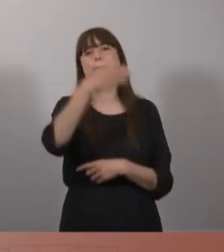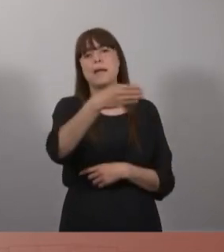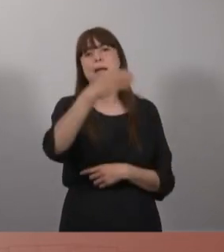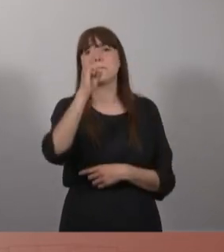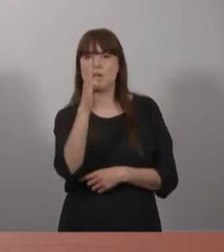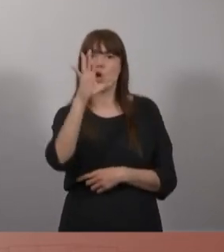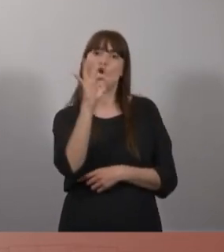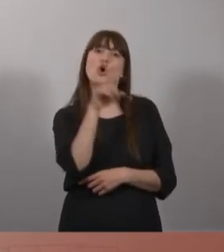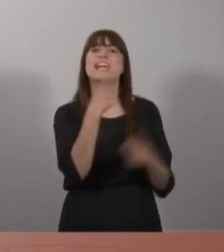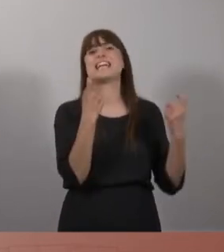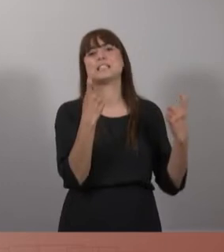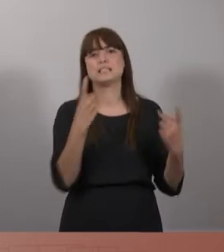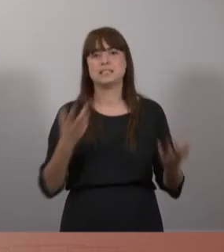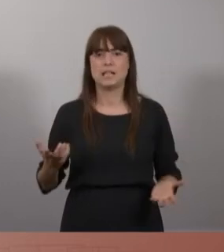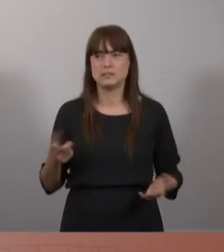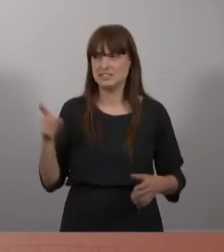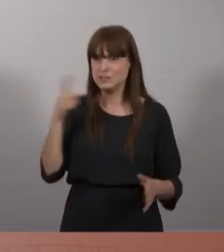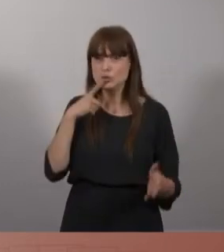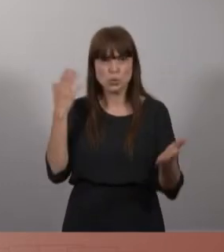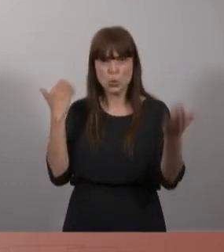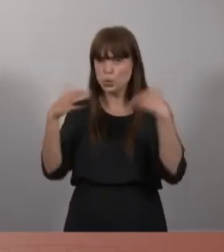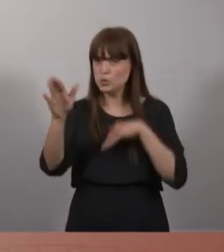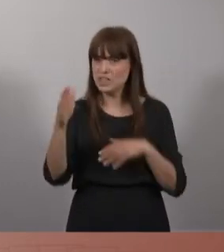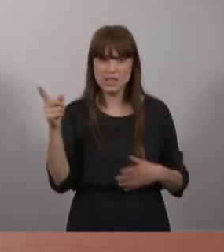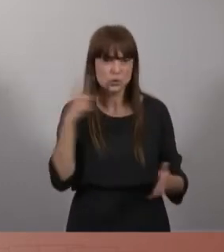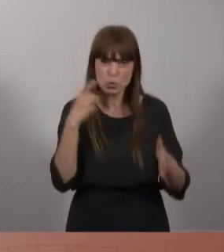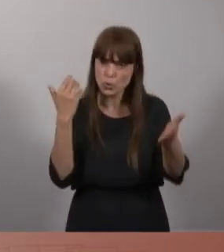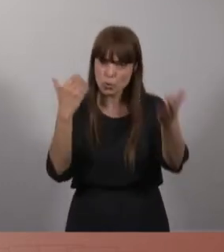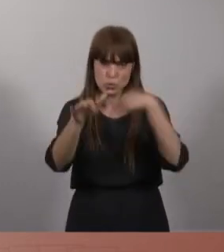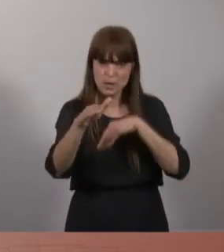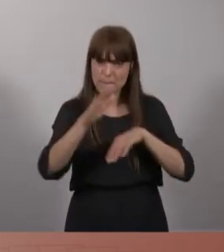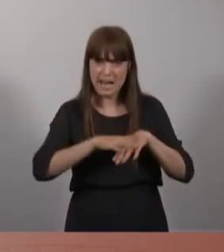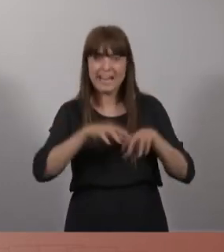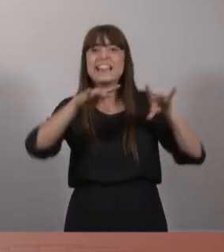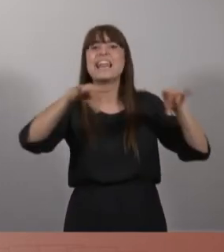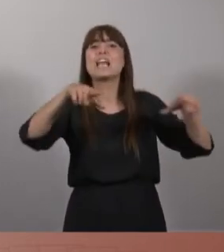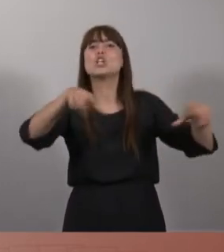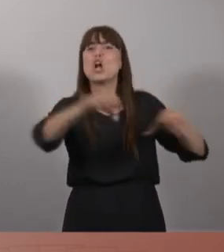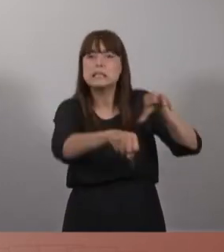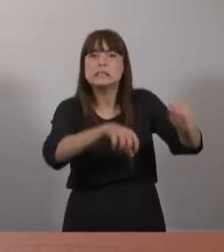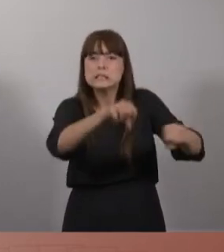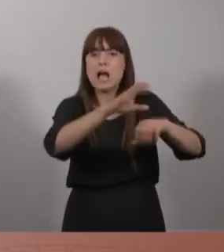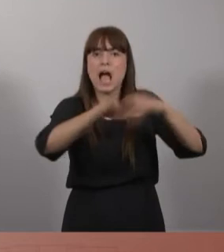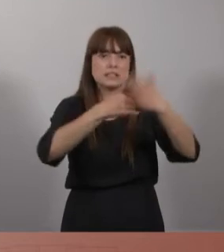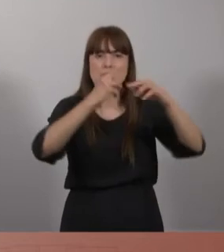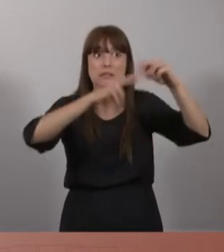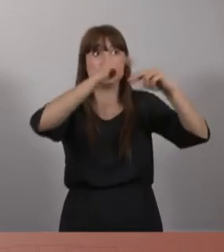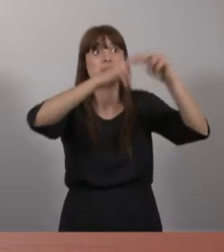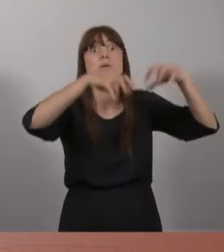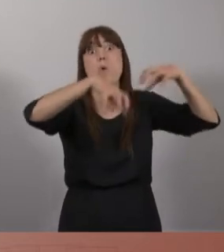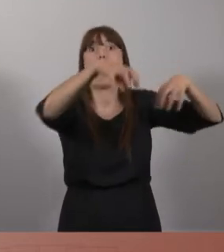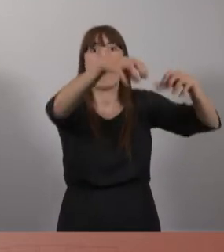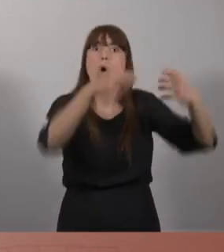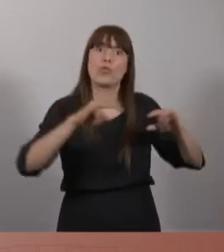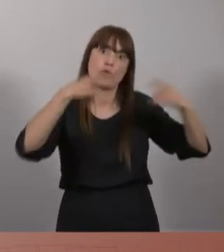fons, una excusa per deprevar més territori. Hem de posar fred també l